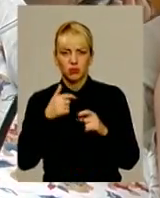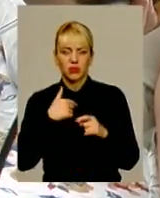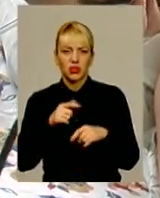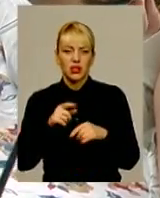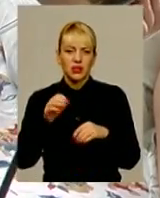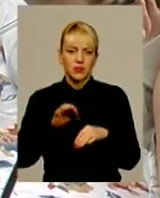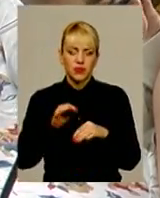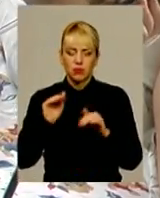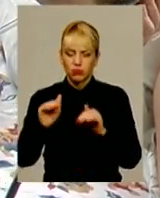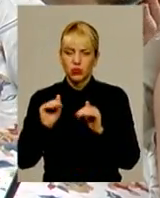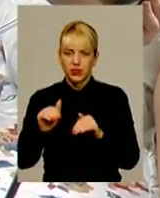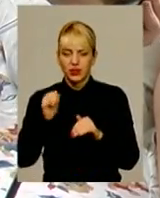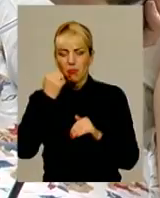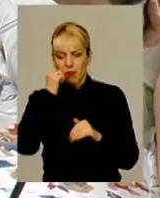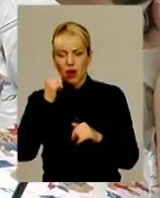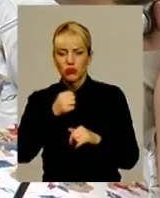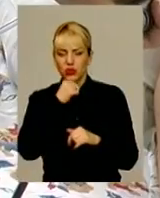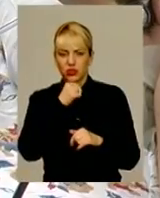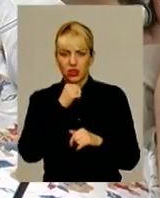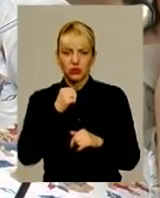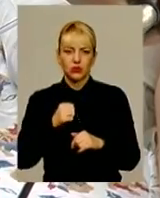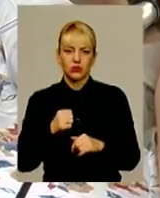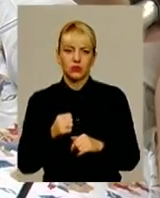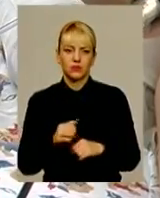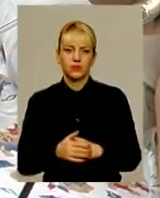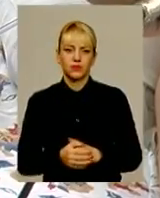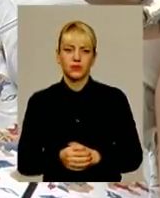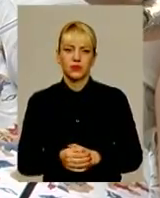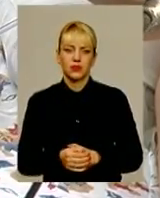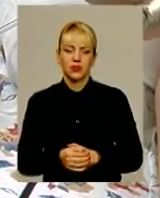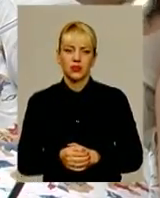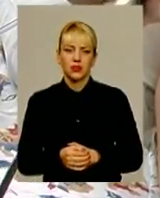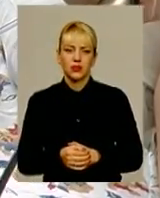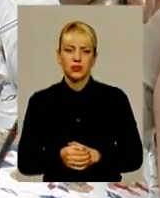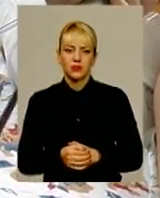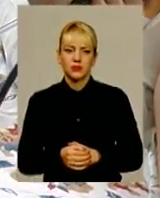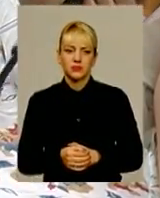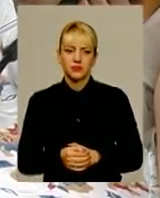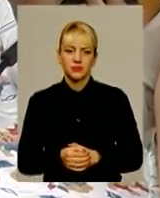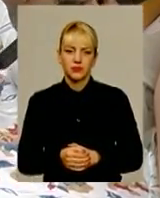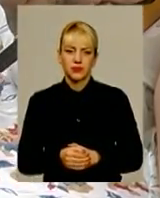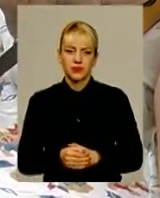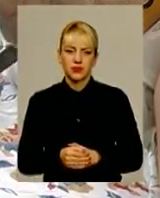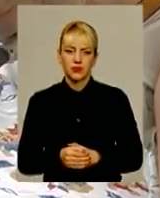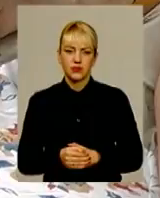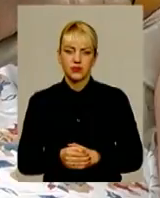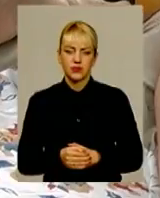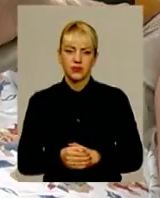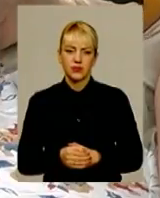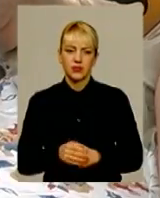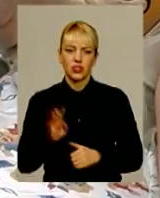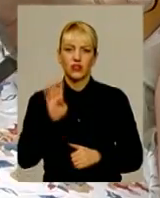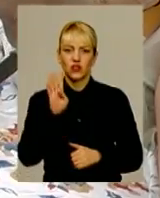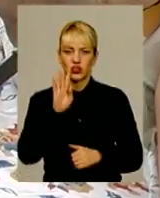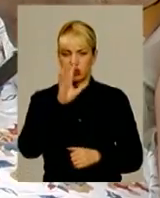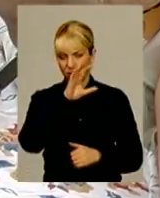і вона почала, ну не почула, що я їх бужу, може це мені такий сон, що я їх почала будити. І вже в 4 часу